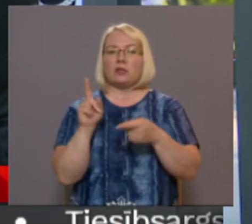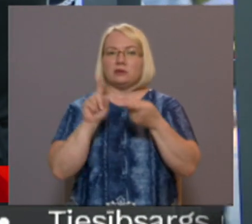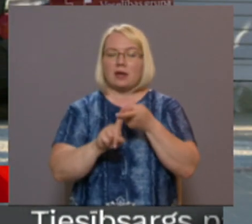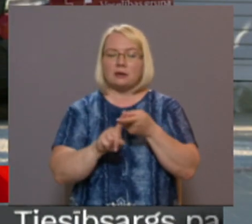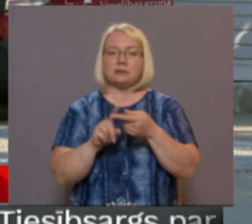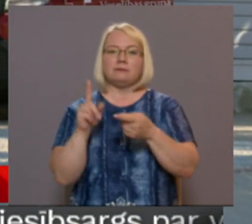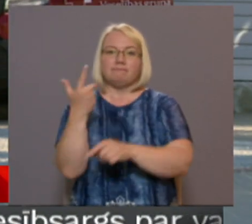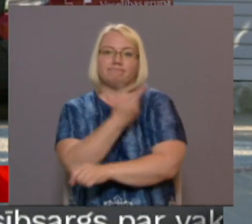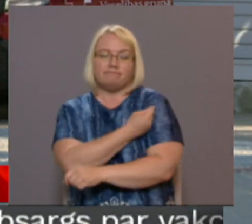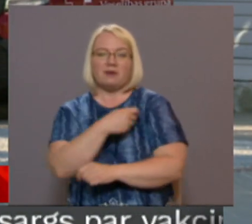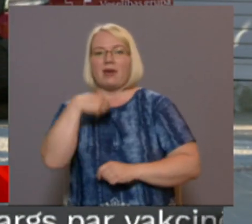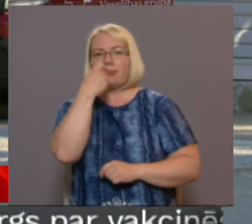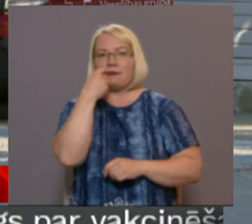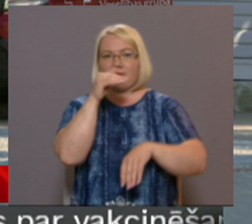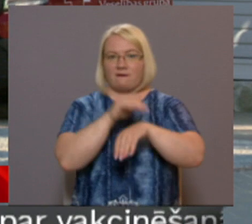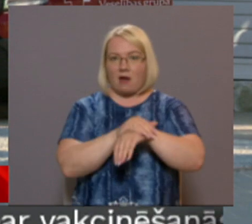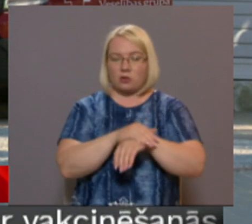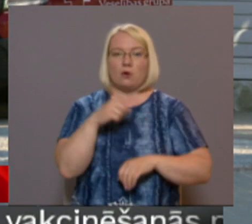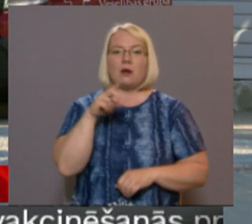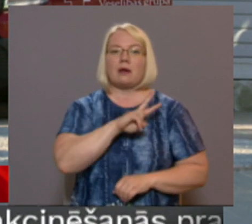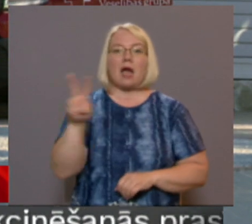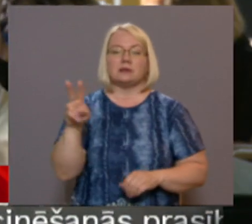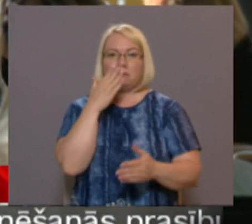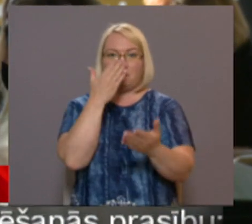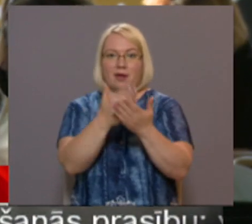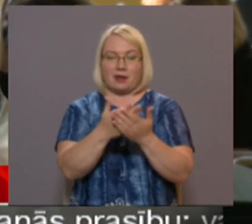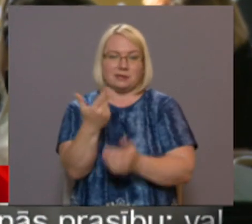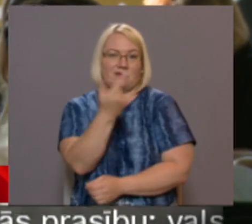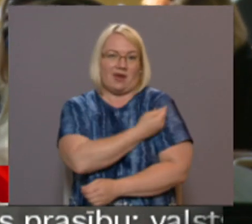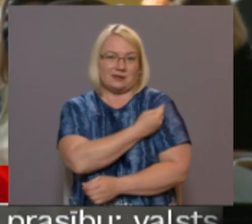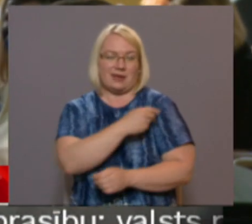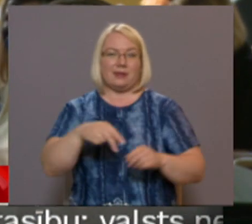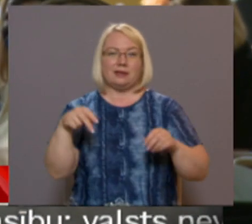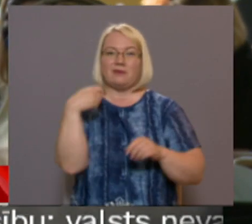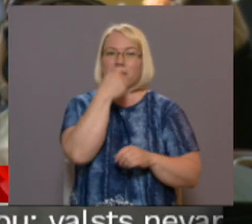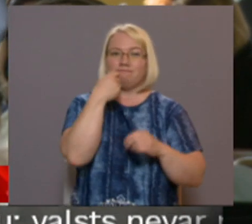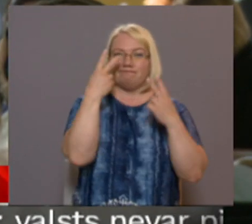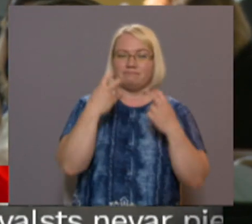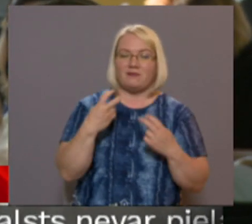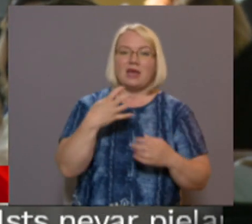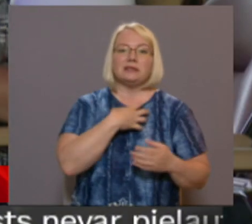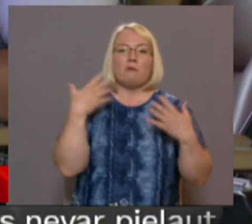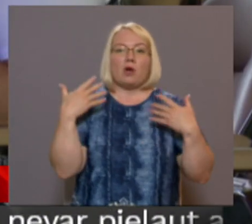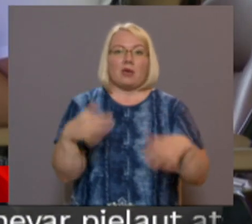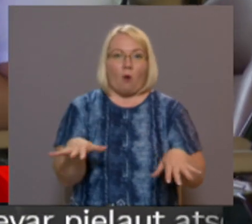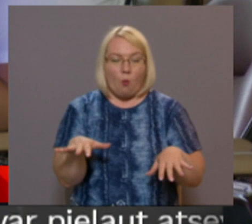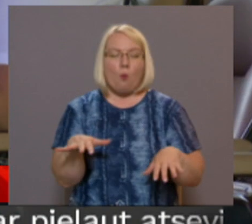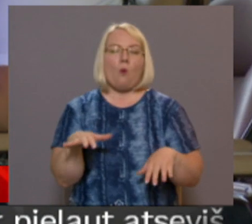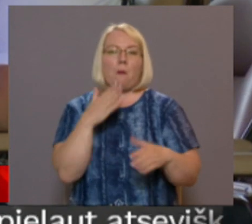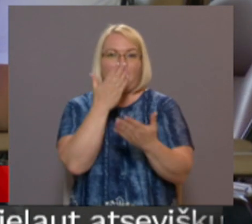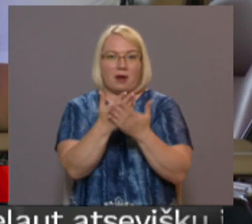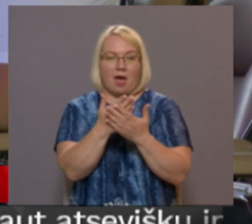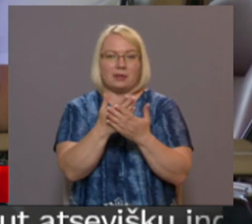vakcinācijas vai testēšanas faktu. Tie, kas varēs uzrādīt vakcinācijas testēšanas vai pārslimošanas certifikātu, varēs